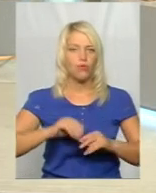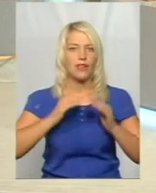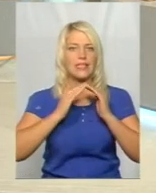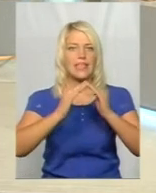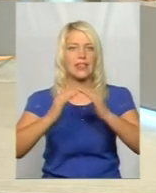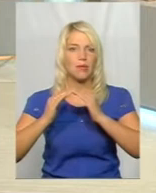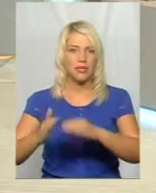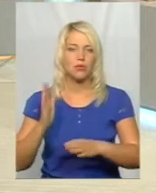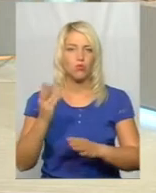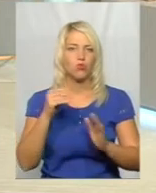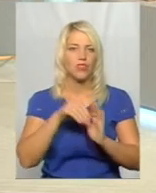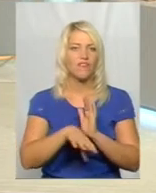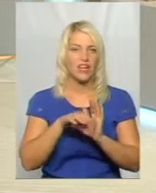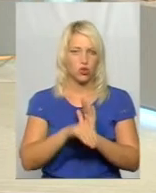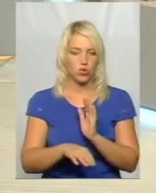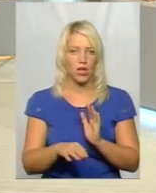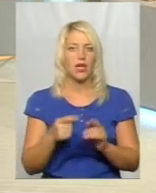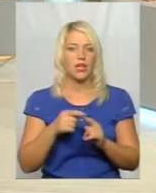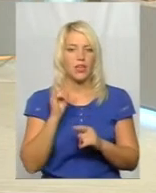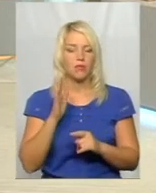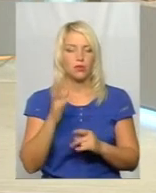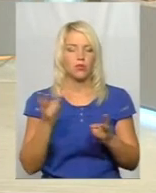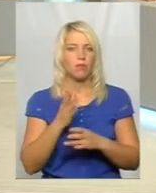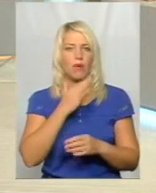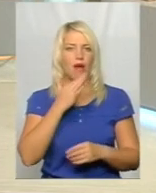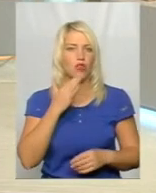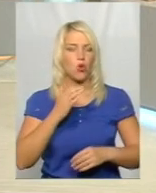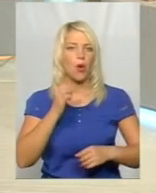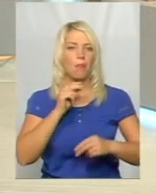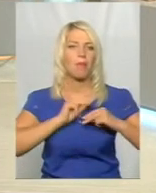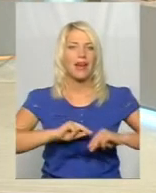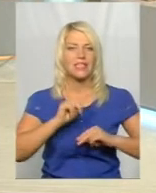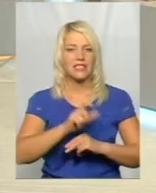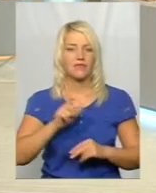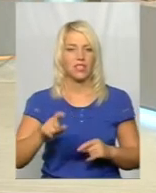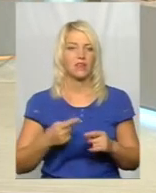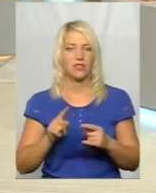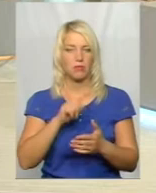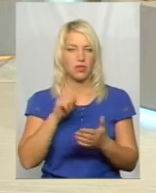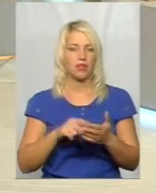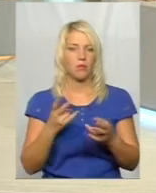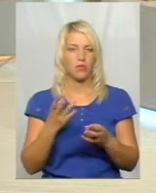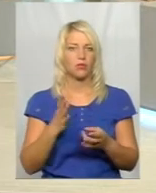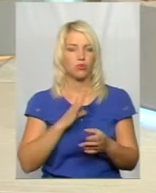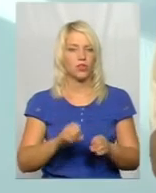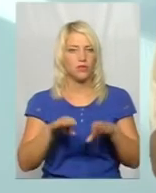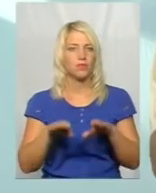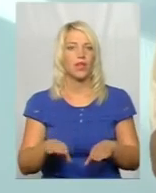буде потрібно багато працівників, і це питання має бути закрите. Крім того,